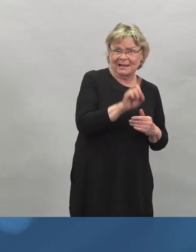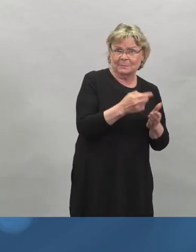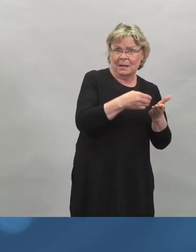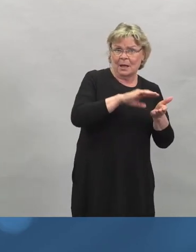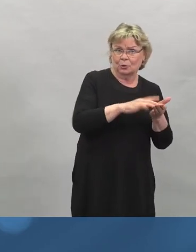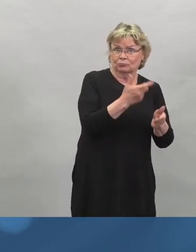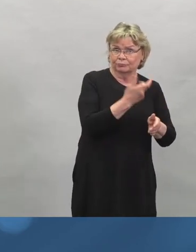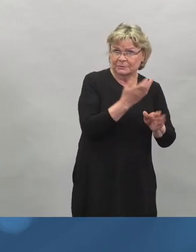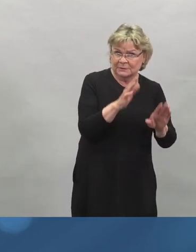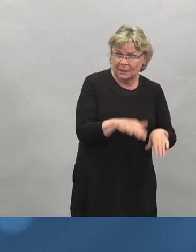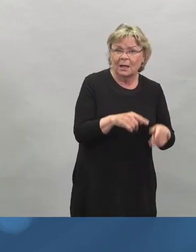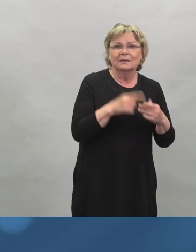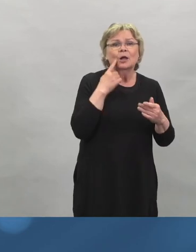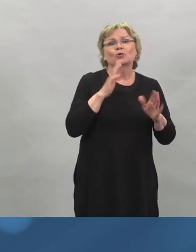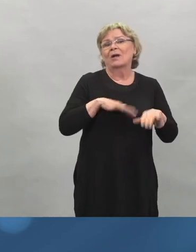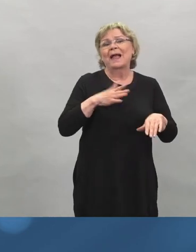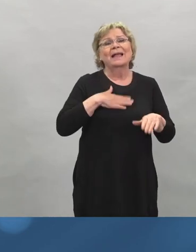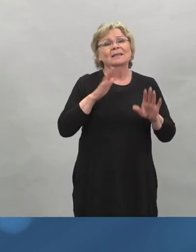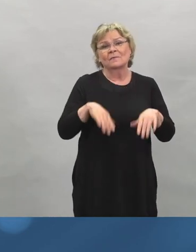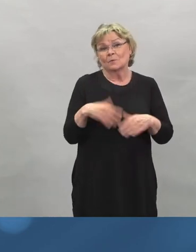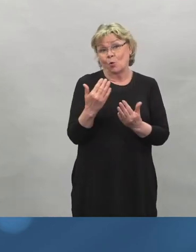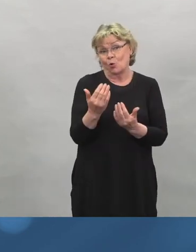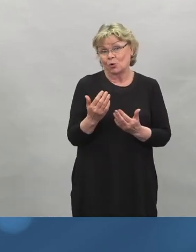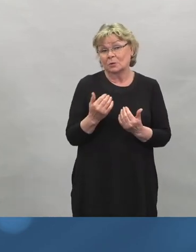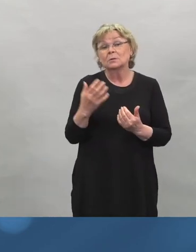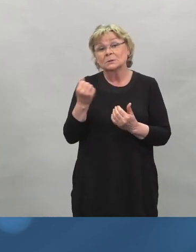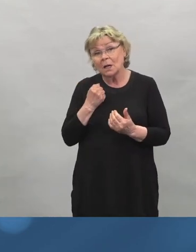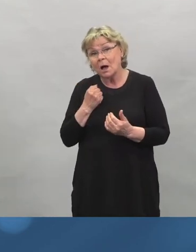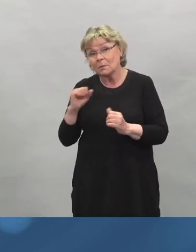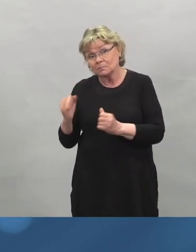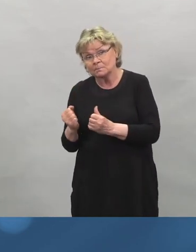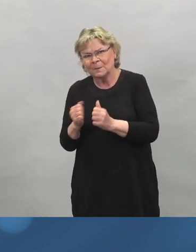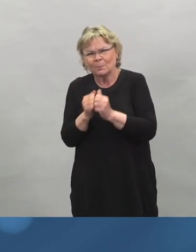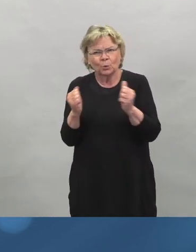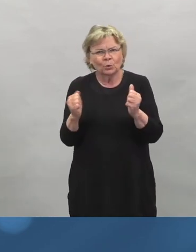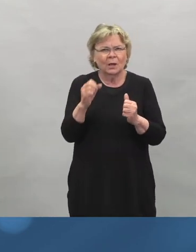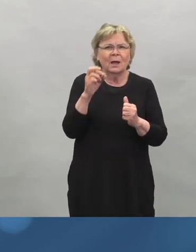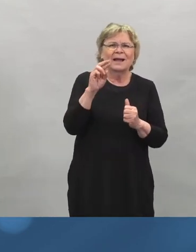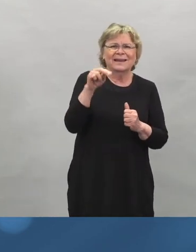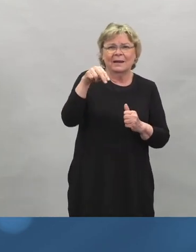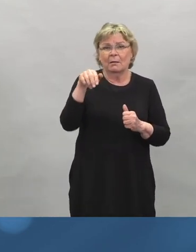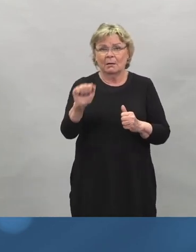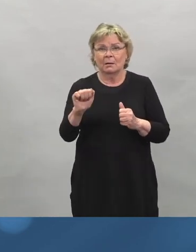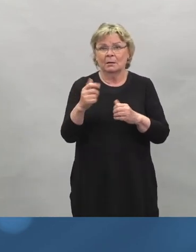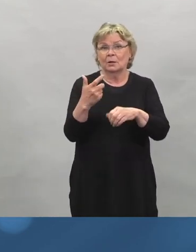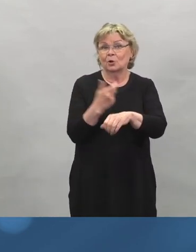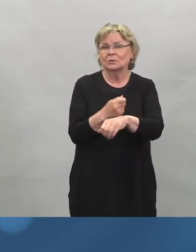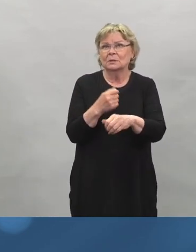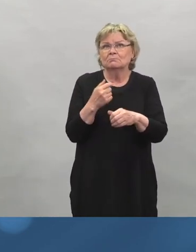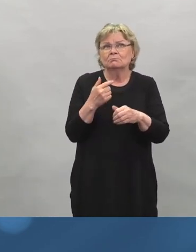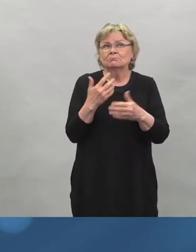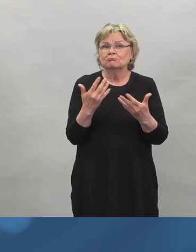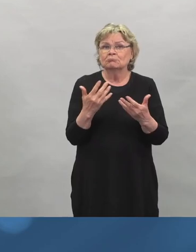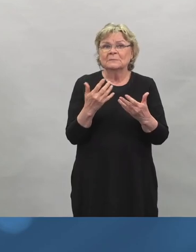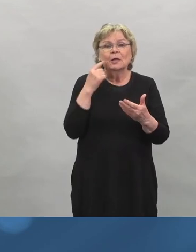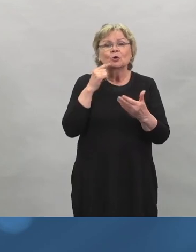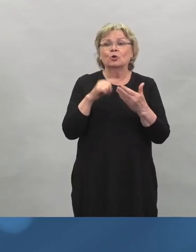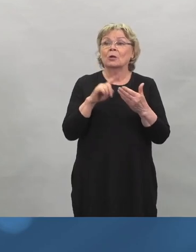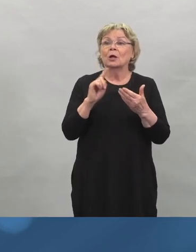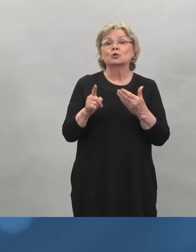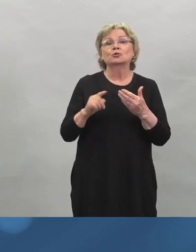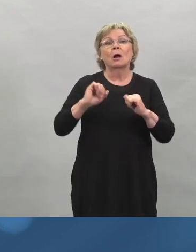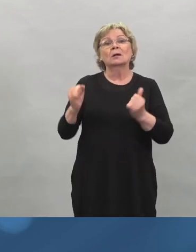että odottaa ei tarvitse. Mutta sitten taas näissä RNA-rokotteissa se on jonkun ykkösannoksesta pois.